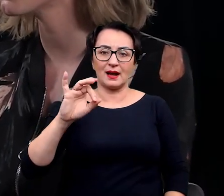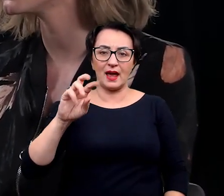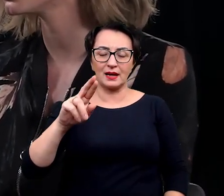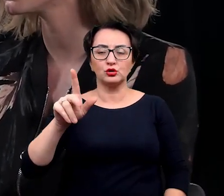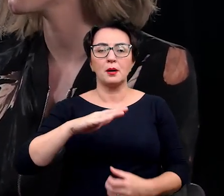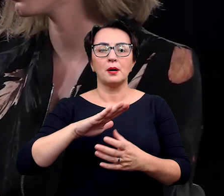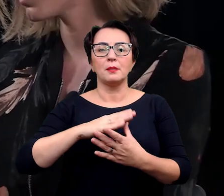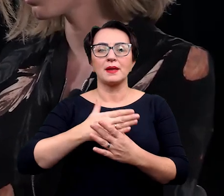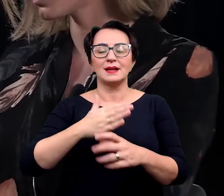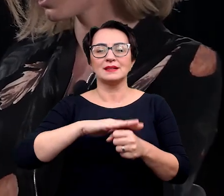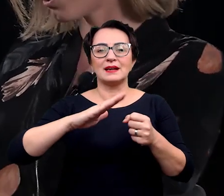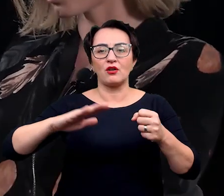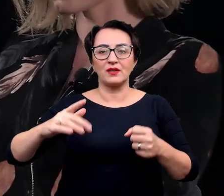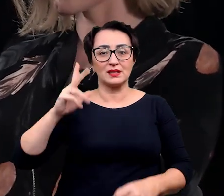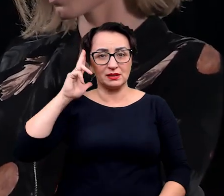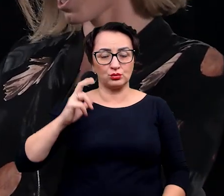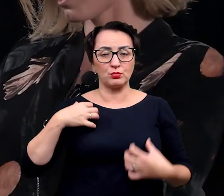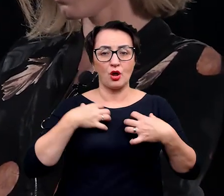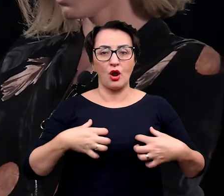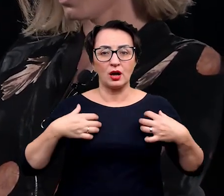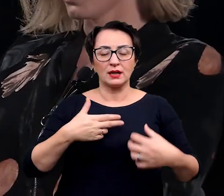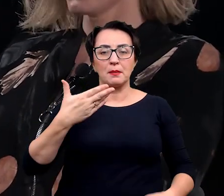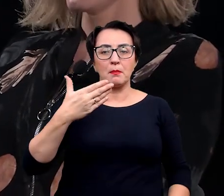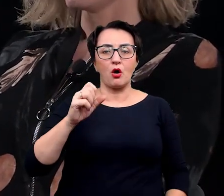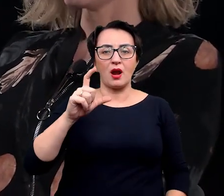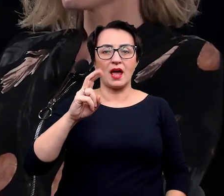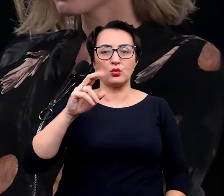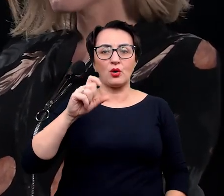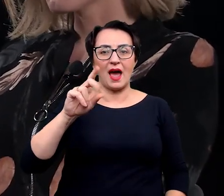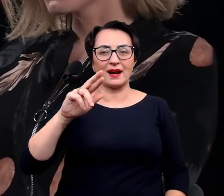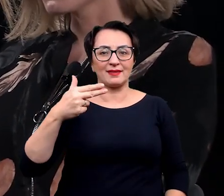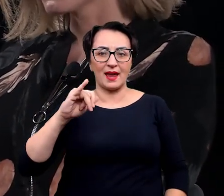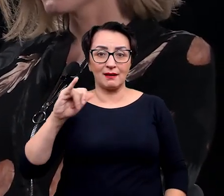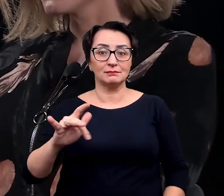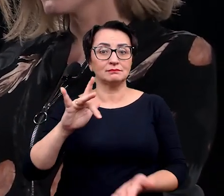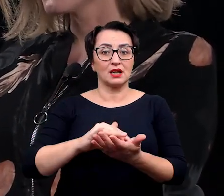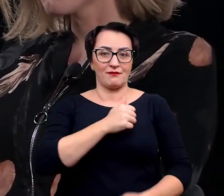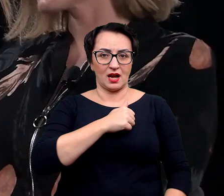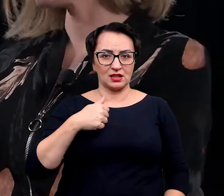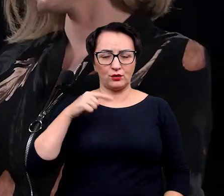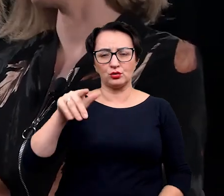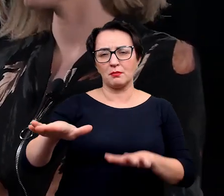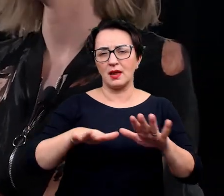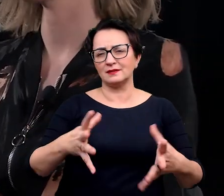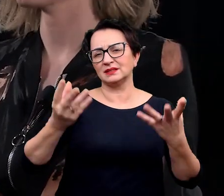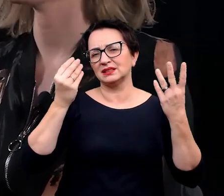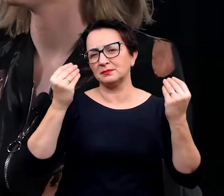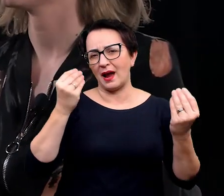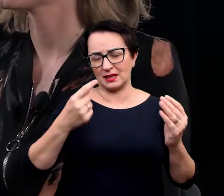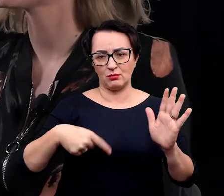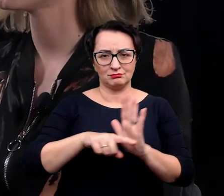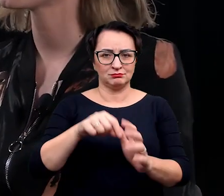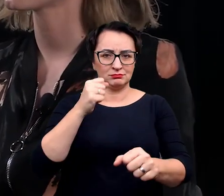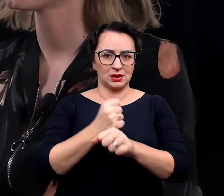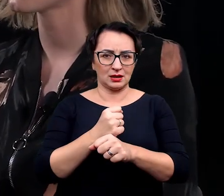Międzynarodowym Instytucie Biologii Molekularnej i Komórkowej w Warszawie. I to było fantastyczne miejsce do pracy.